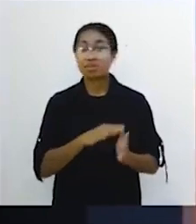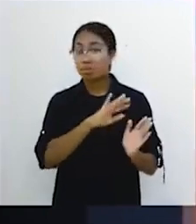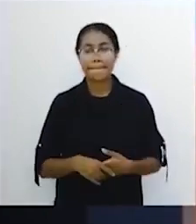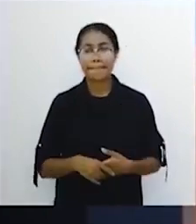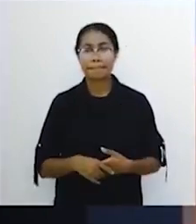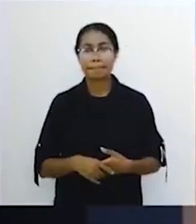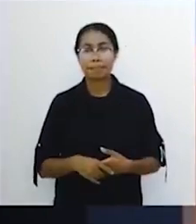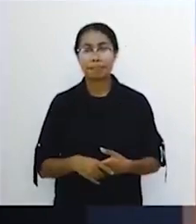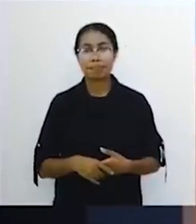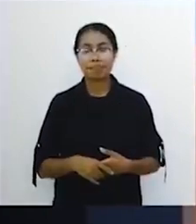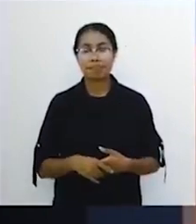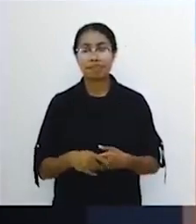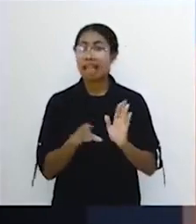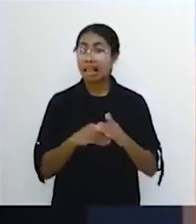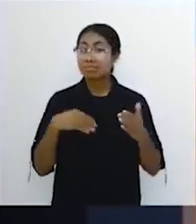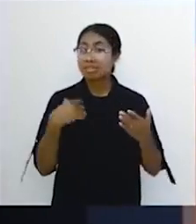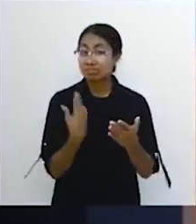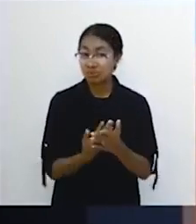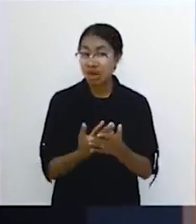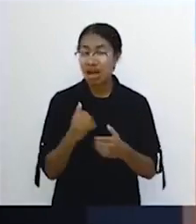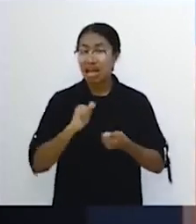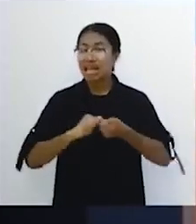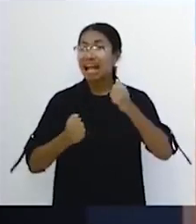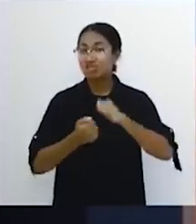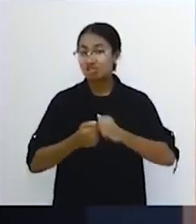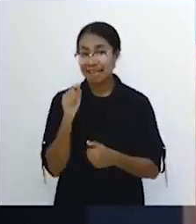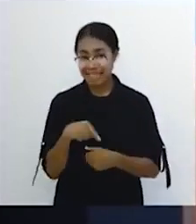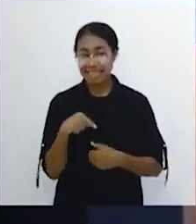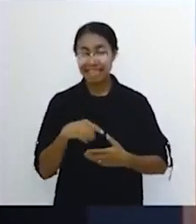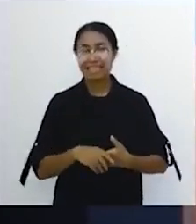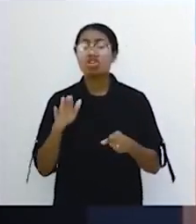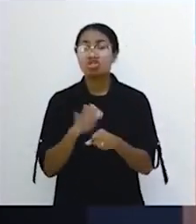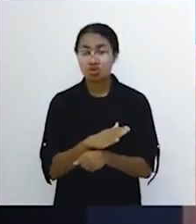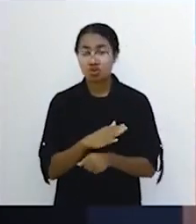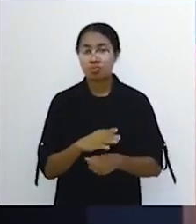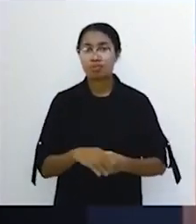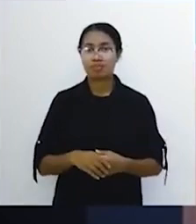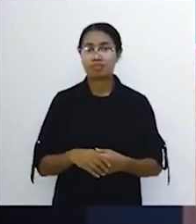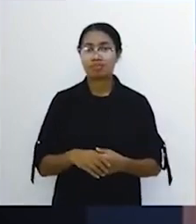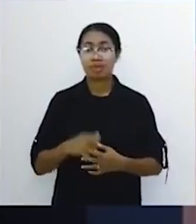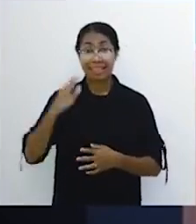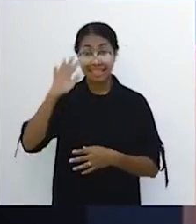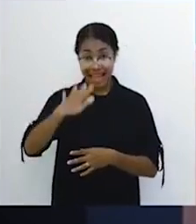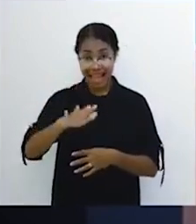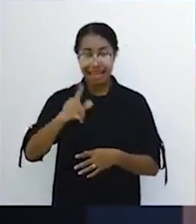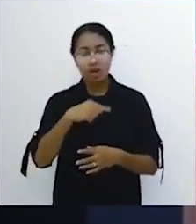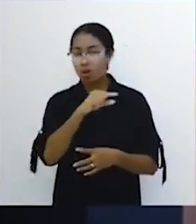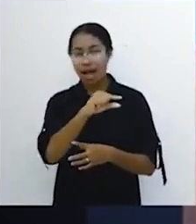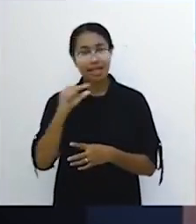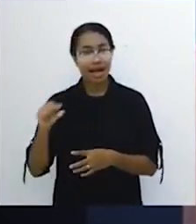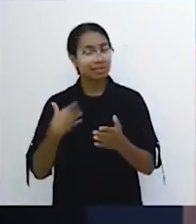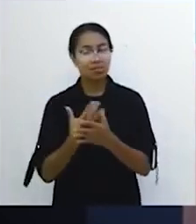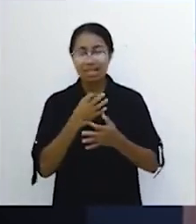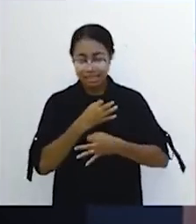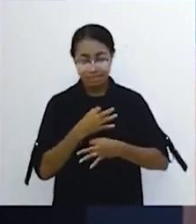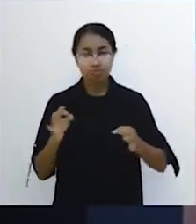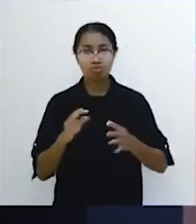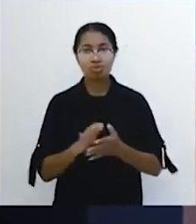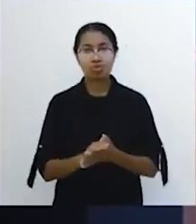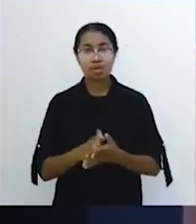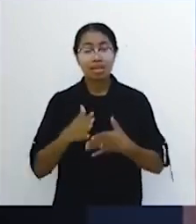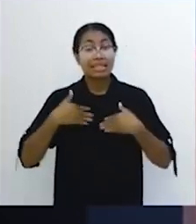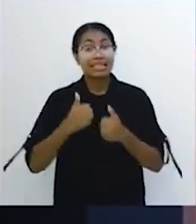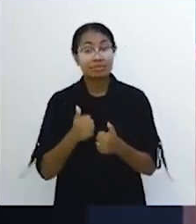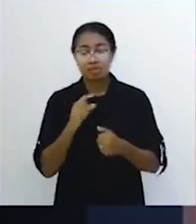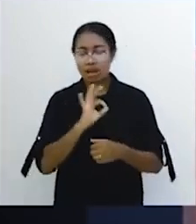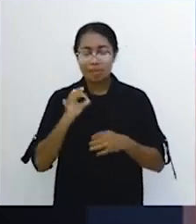Dia mati. Di dalam semua kasus penyembuhan yang Yesus lakukan. Dia cukup letakkan tangan. Atau sepatah kata sembuh. Dia tidak pernah